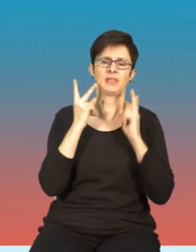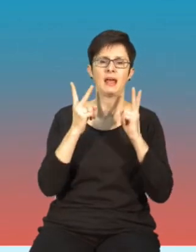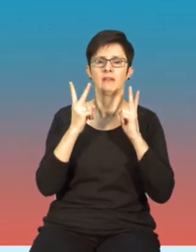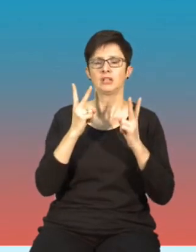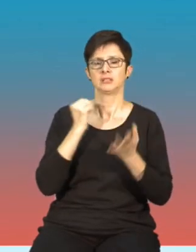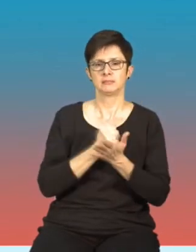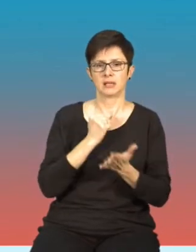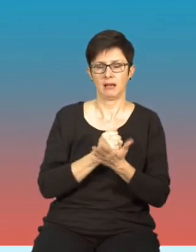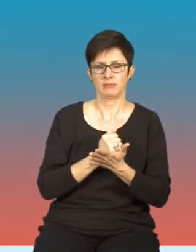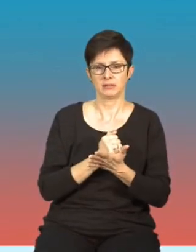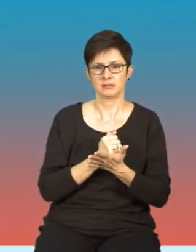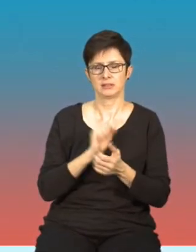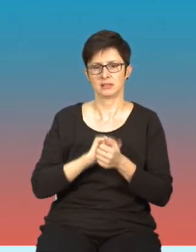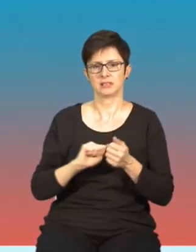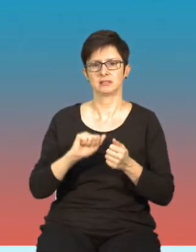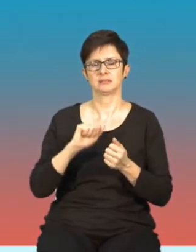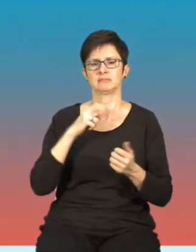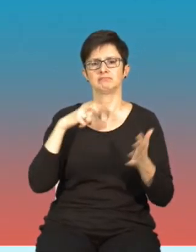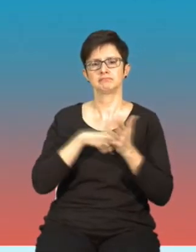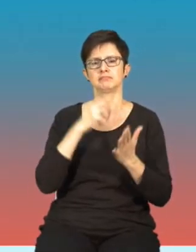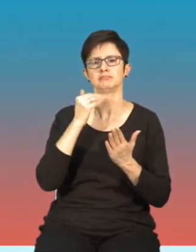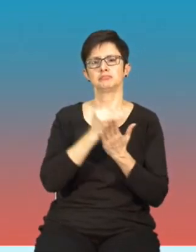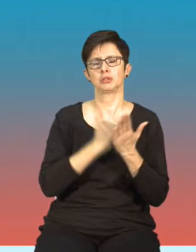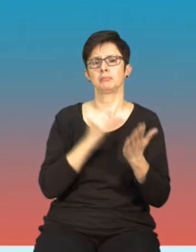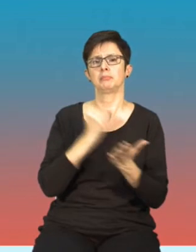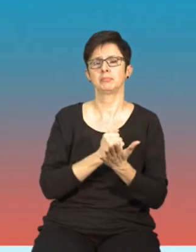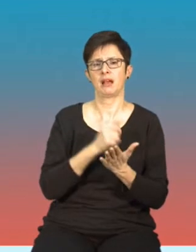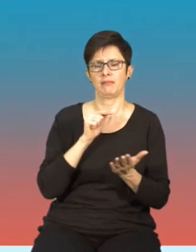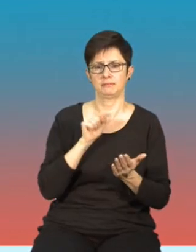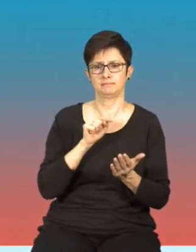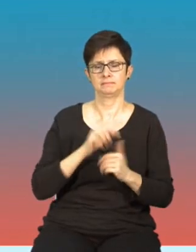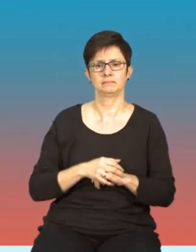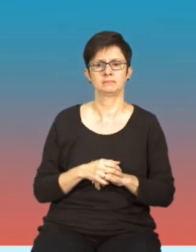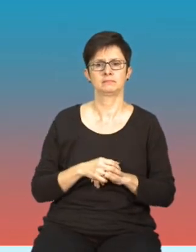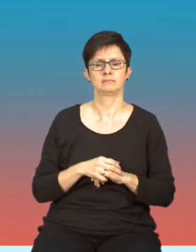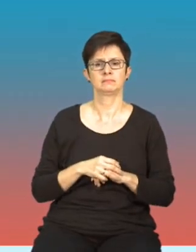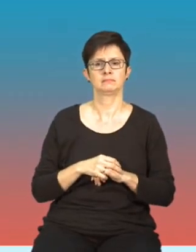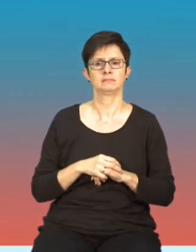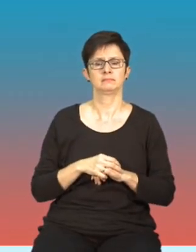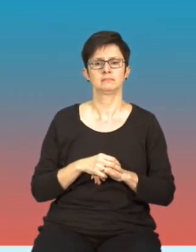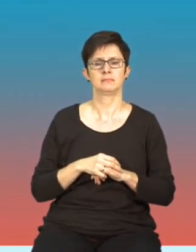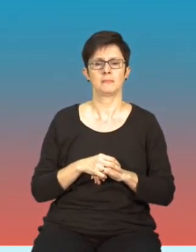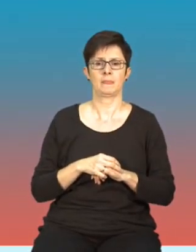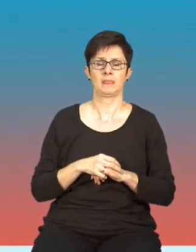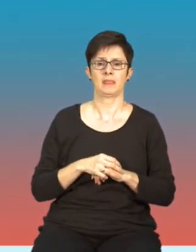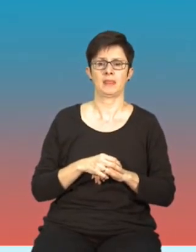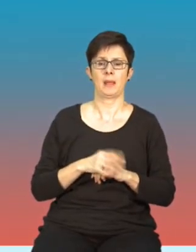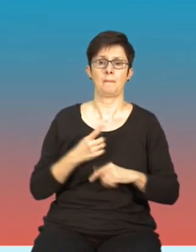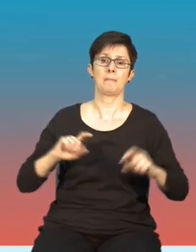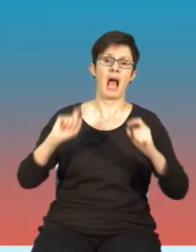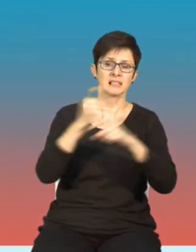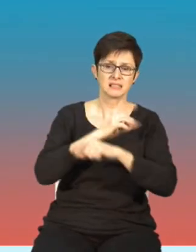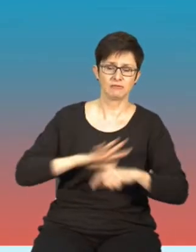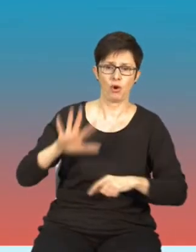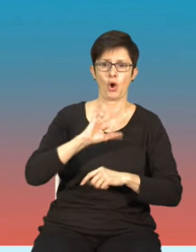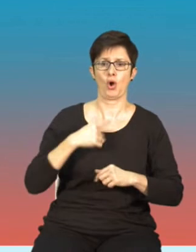jest kwestia legislacyjna. Zarówno państwo, jak i obywatele, jak i też